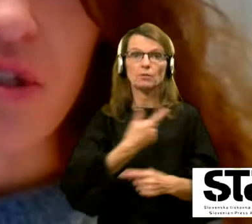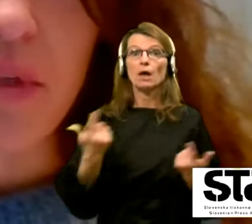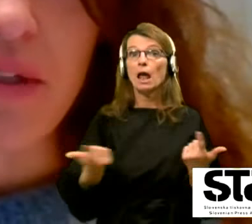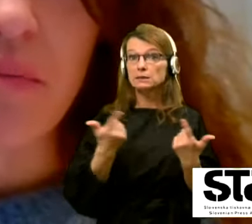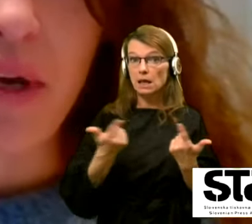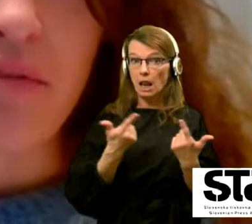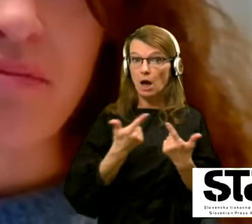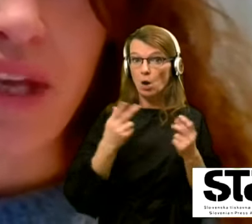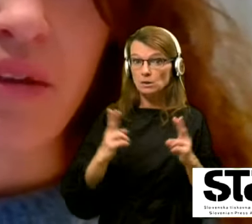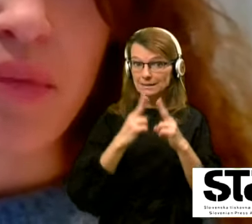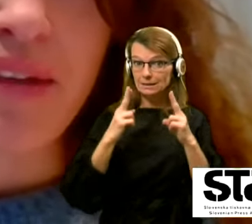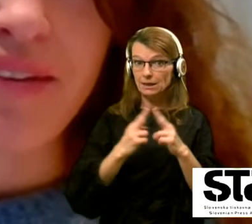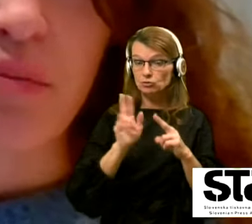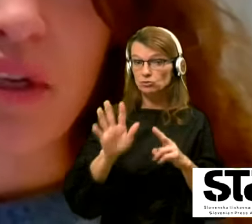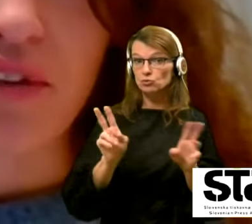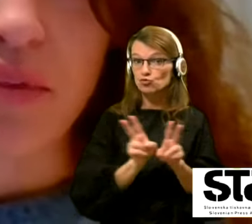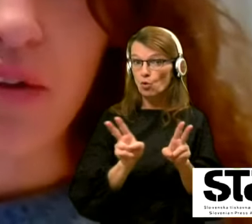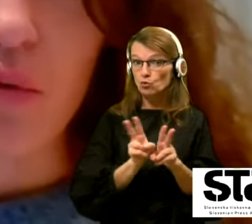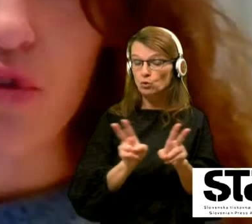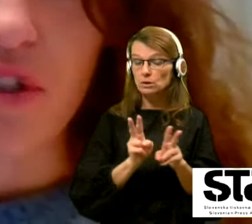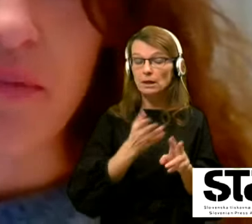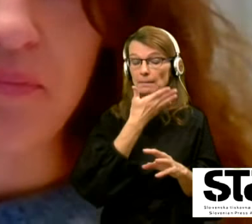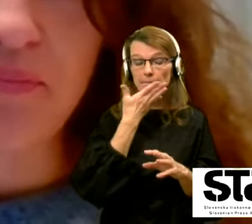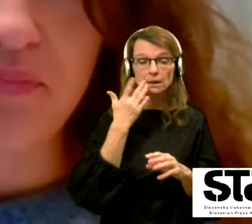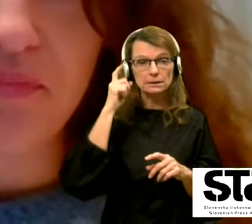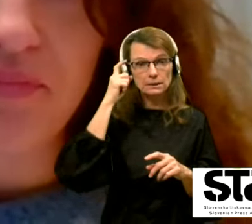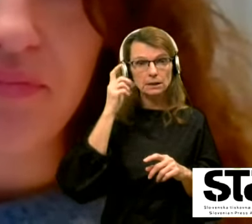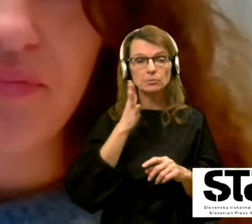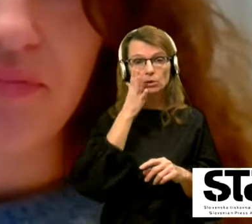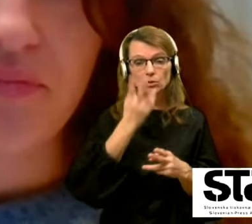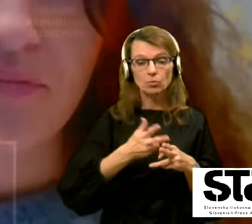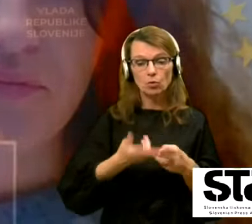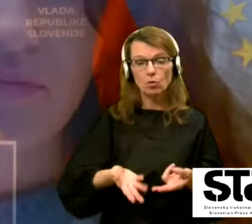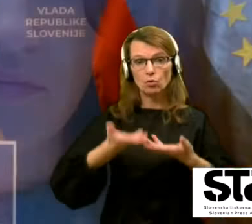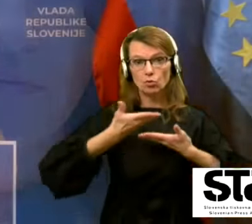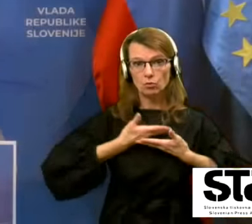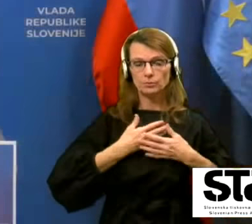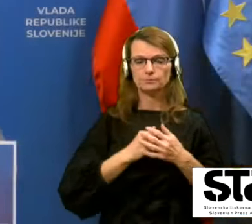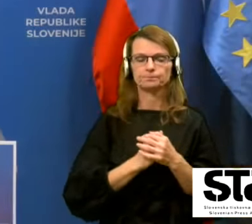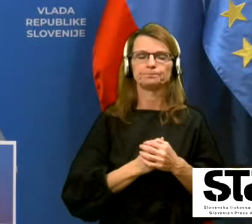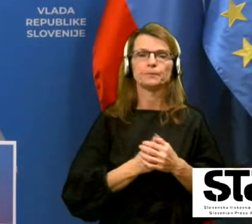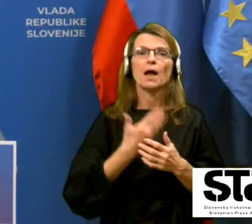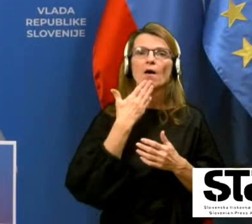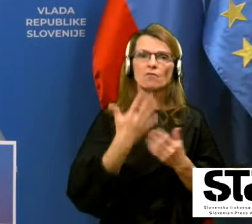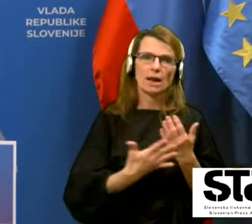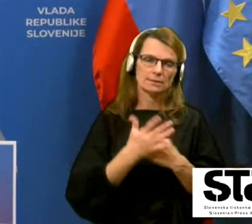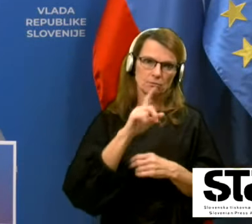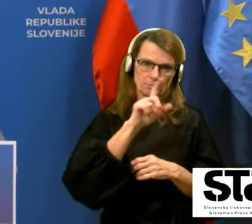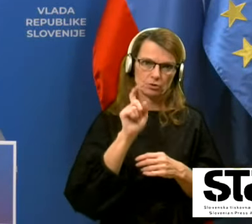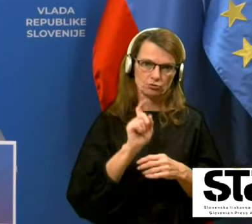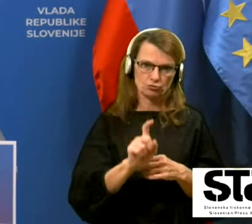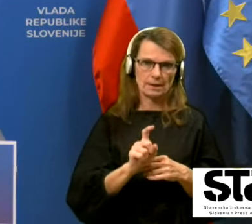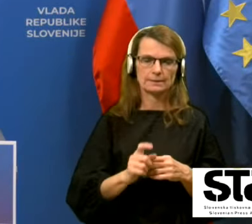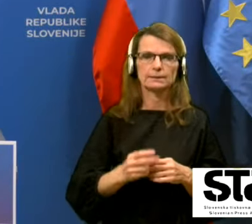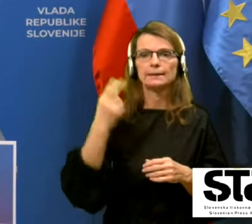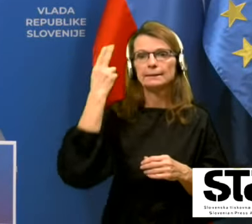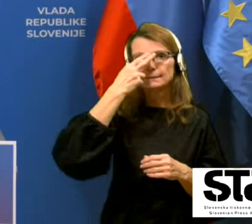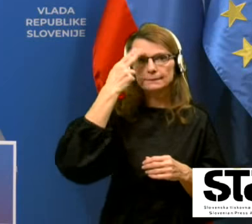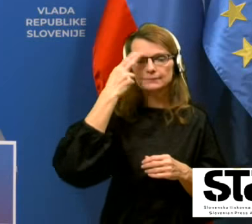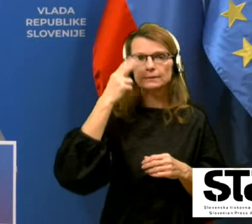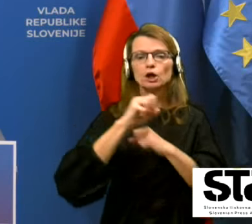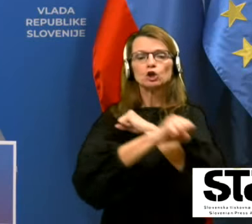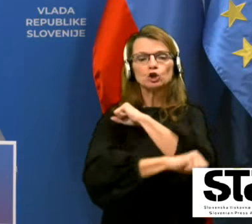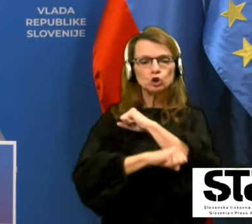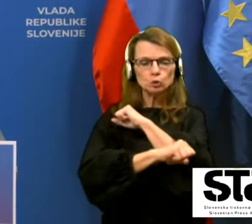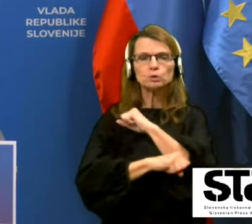svojimi bližnimi, ne da bi jih skrbelo, da bi se okužili. Ja, hvala za vprašanje. Seveda, študije so